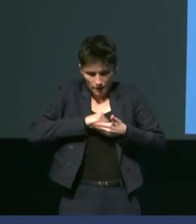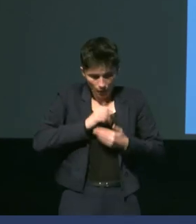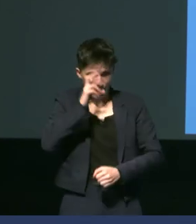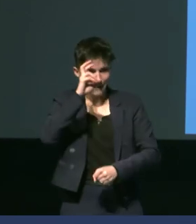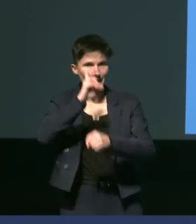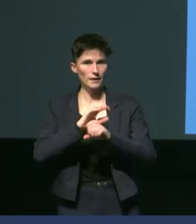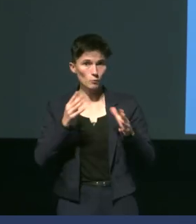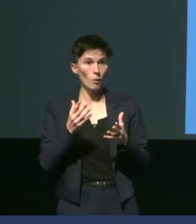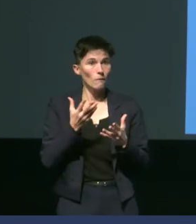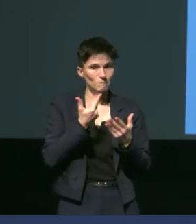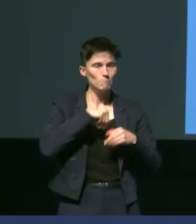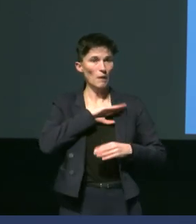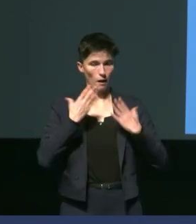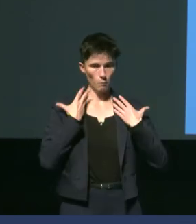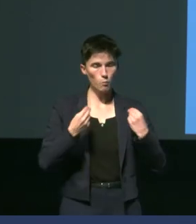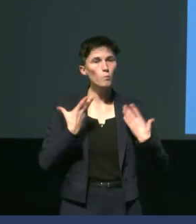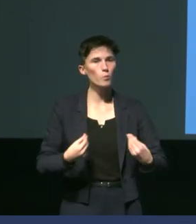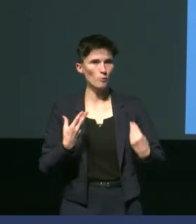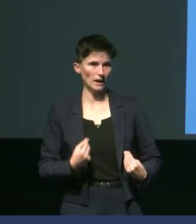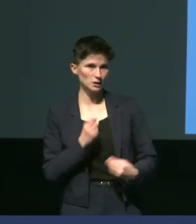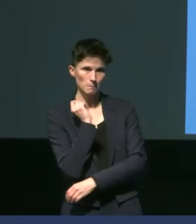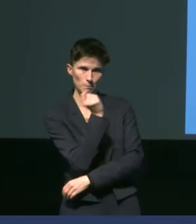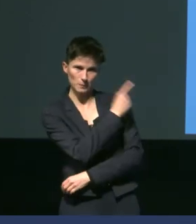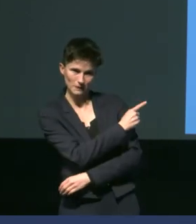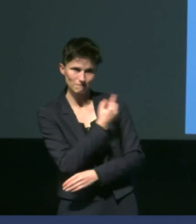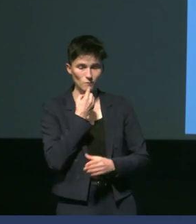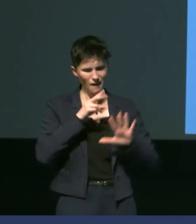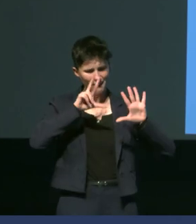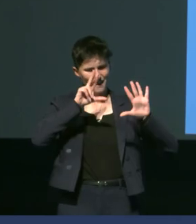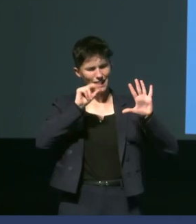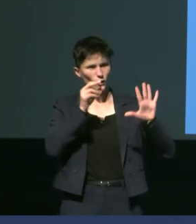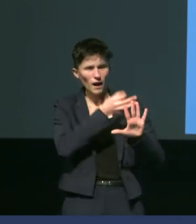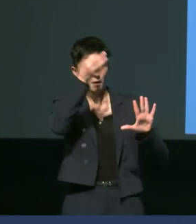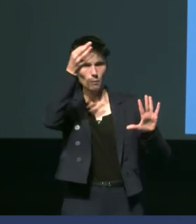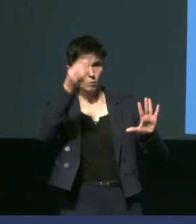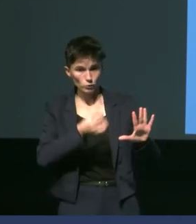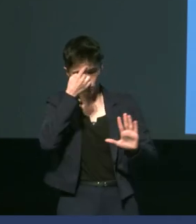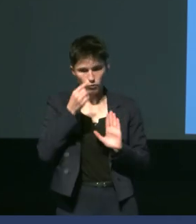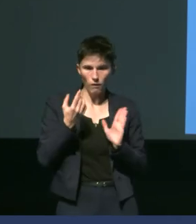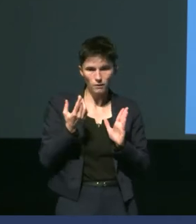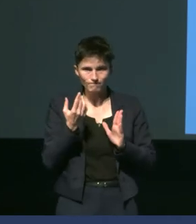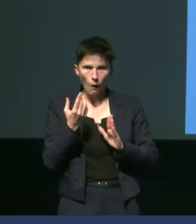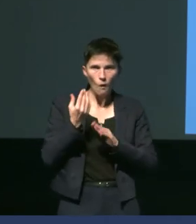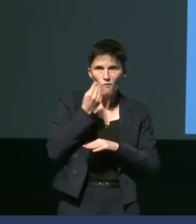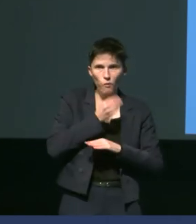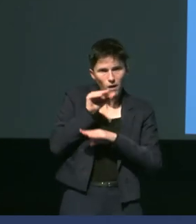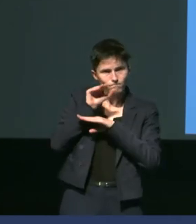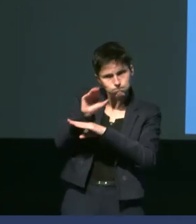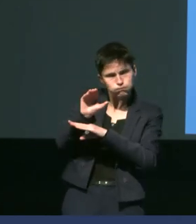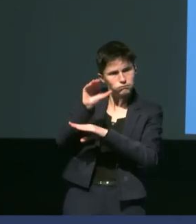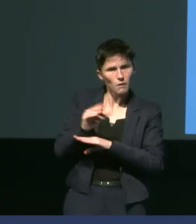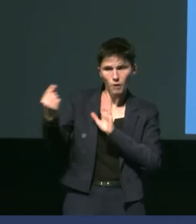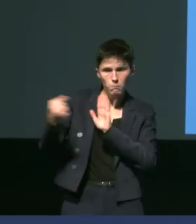grâce à ce plumage ce plumage il consiste en 80% de leur isolation tout d'abord comme vous le voyez